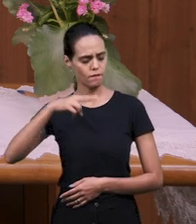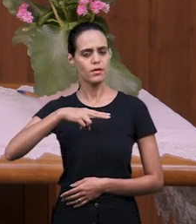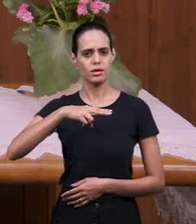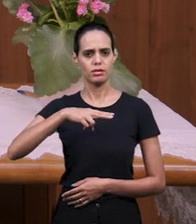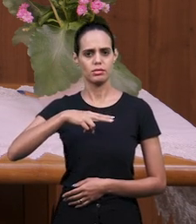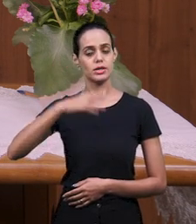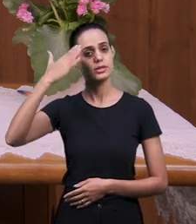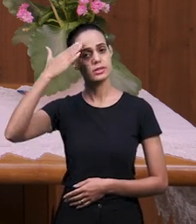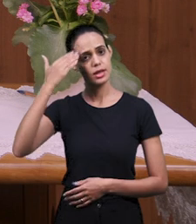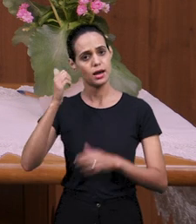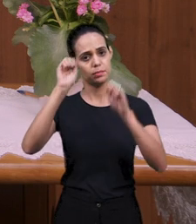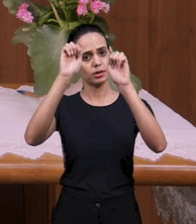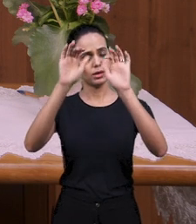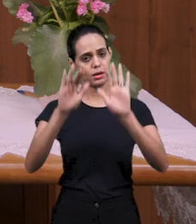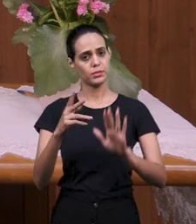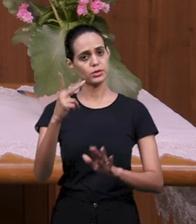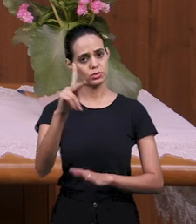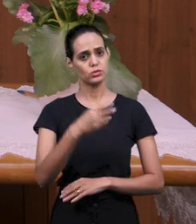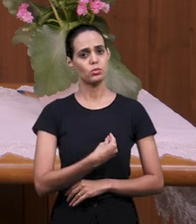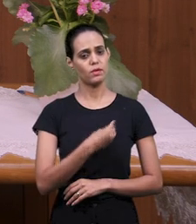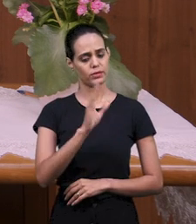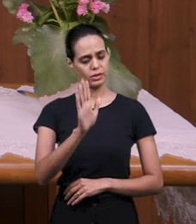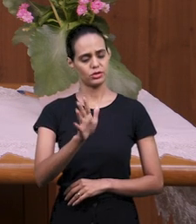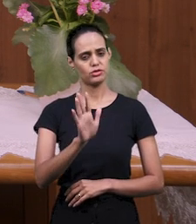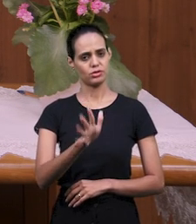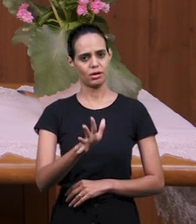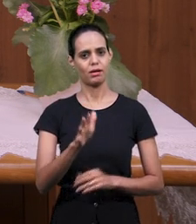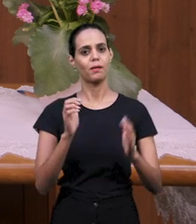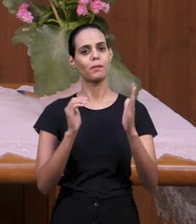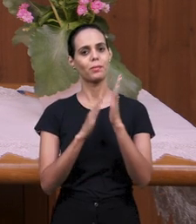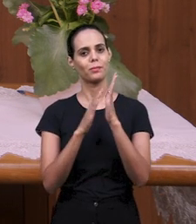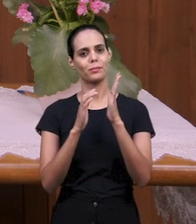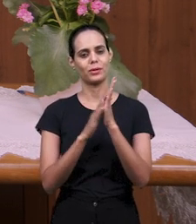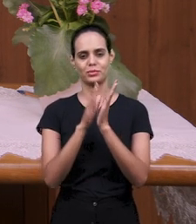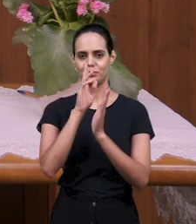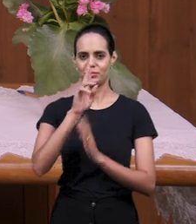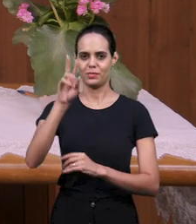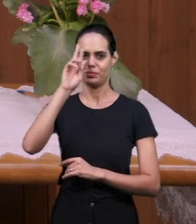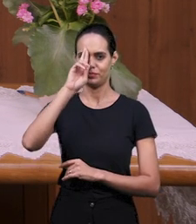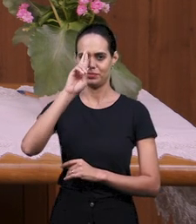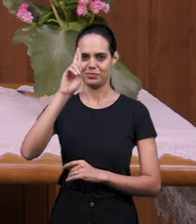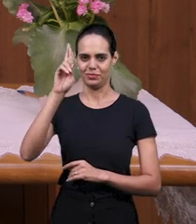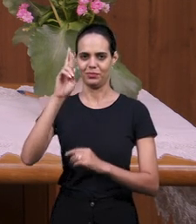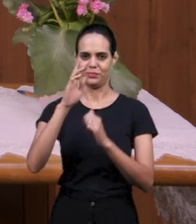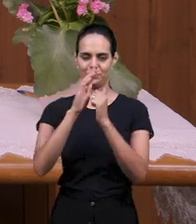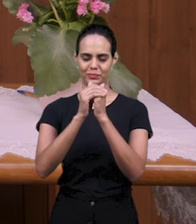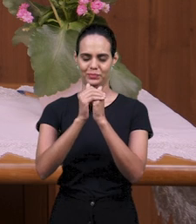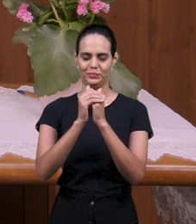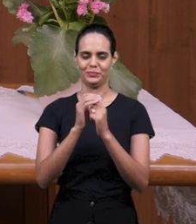прославлено имя Господне. Так, возлюбленные, продолжая